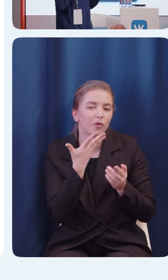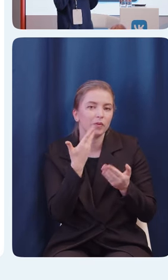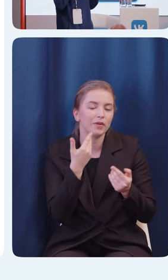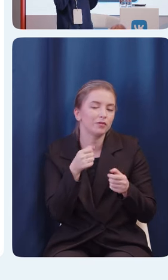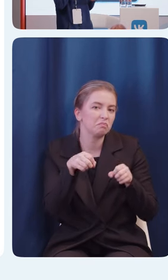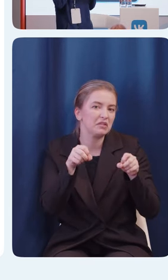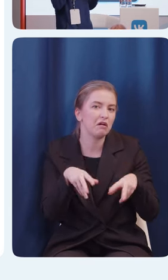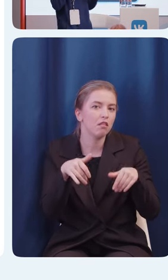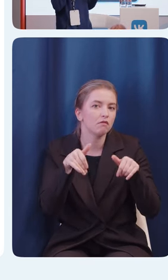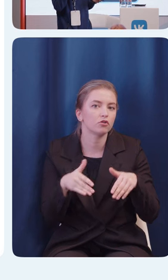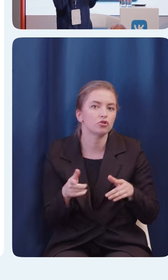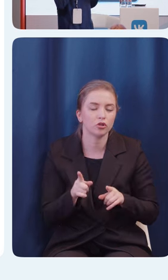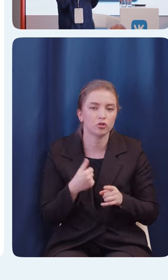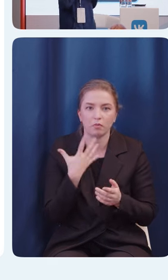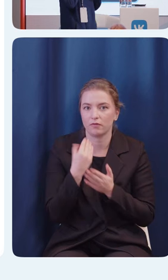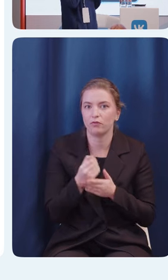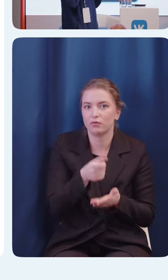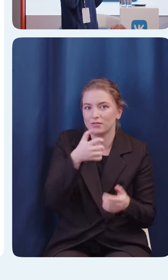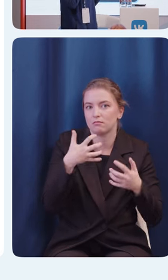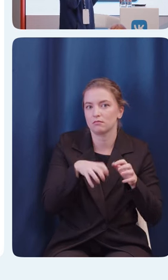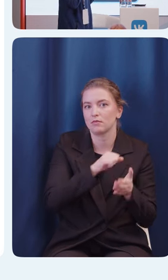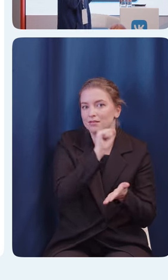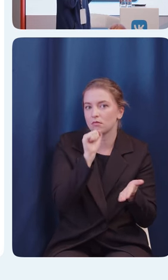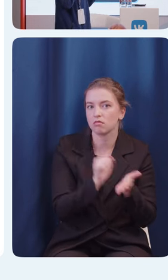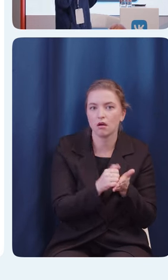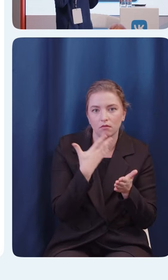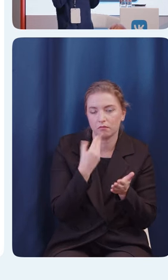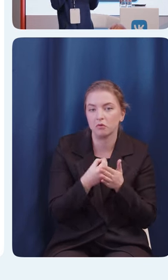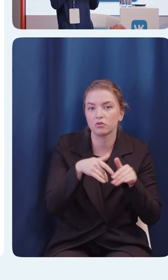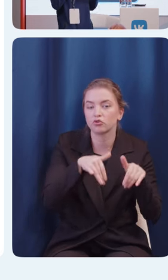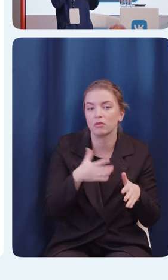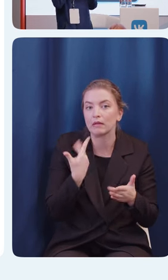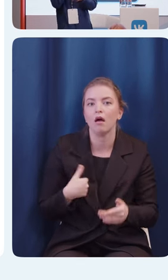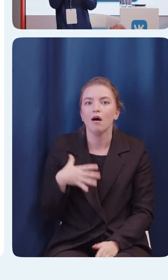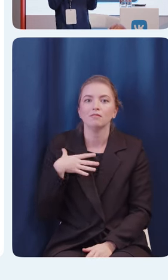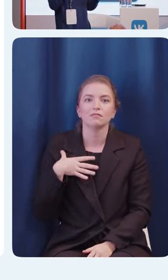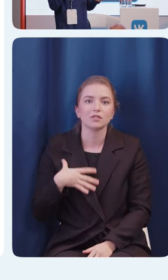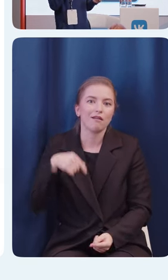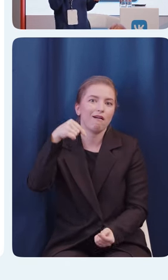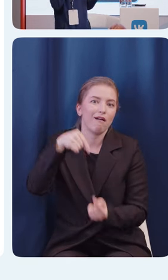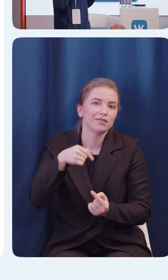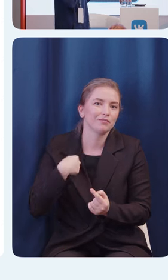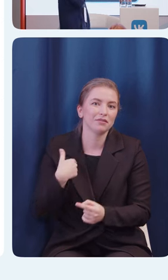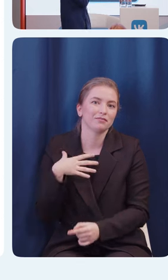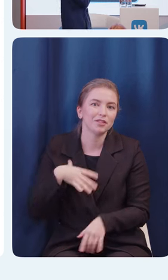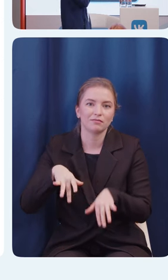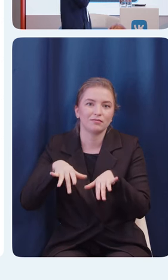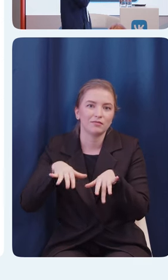этого вопроса из коробки, а написание custom view занимает время. У меня это заняло примерно спринт.